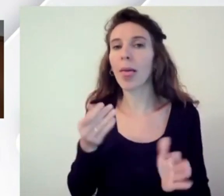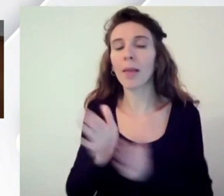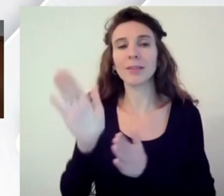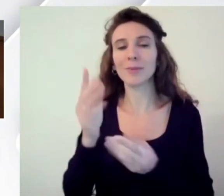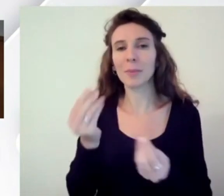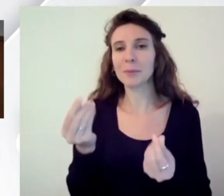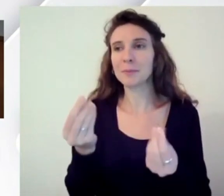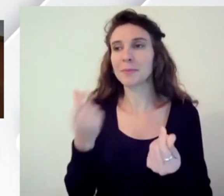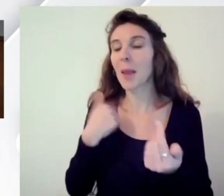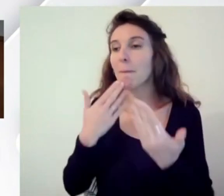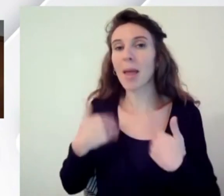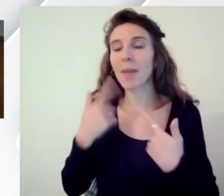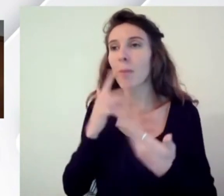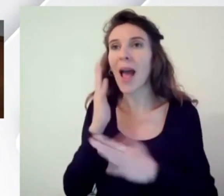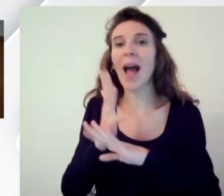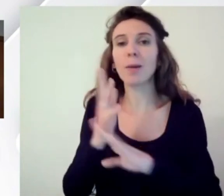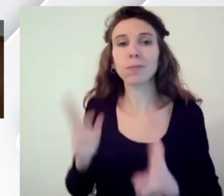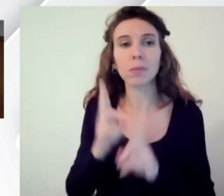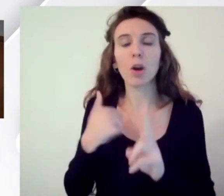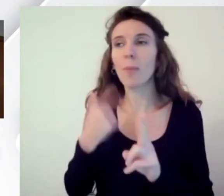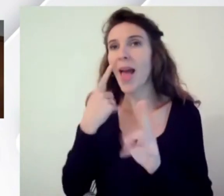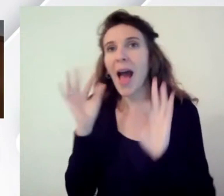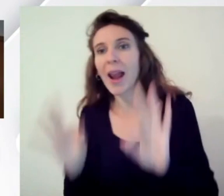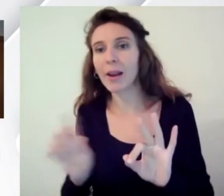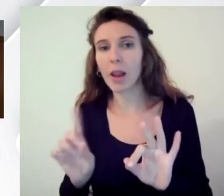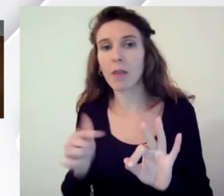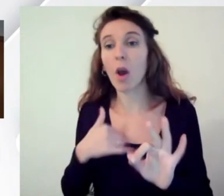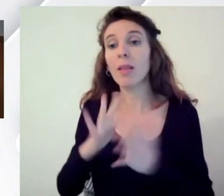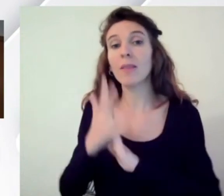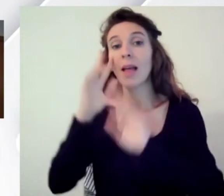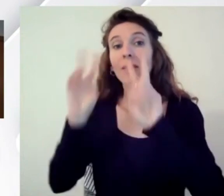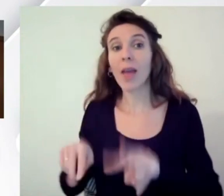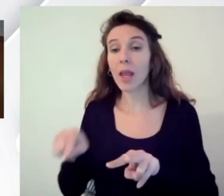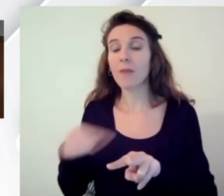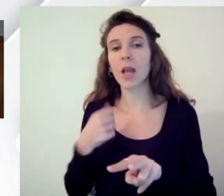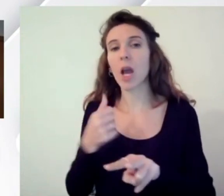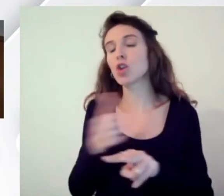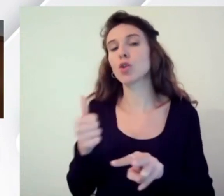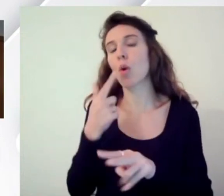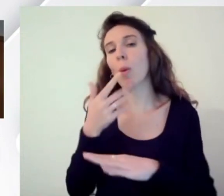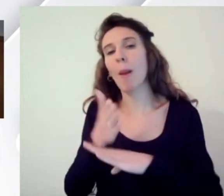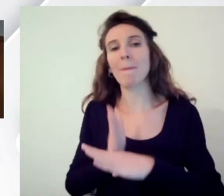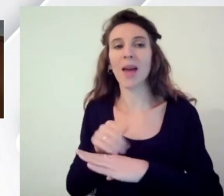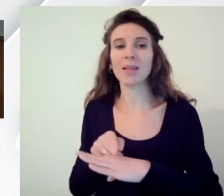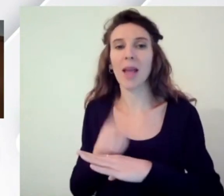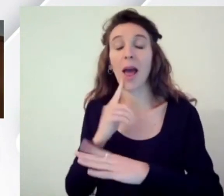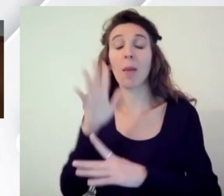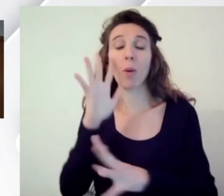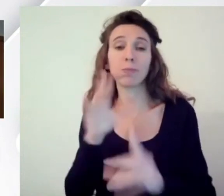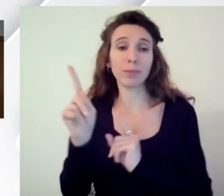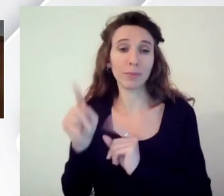sono inarrivabili e quindi mi sfuggono e per cui la mia verifica è una verifica molto parziale e forviante